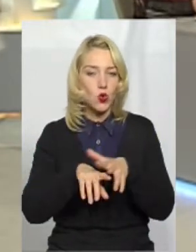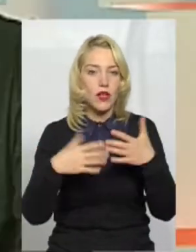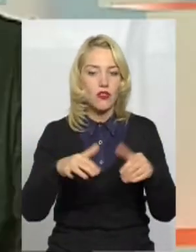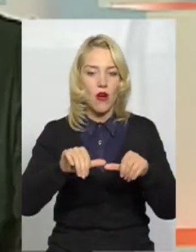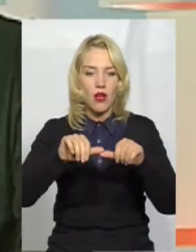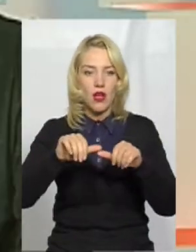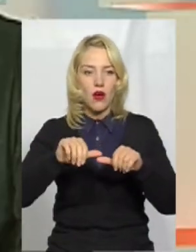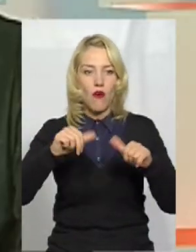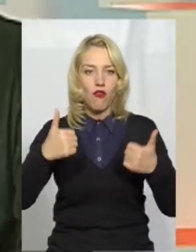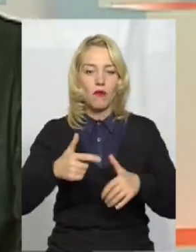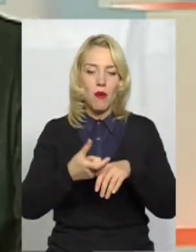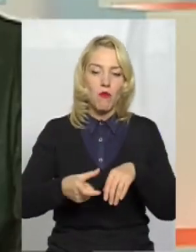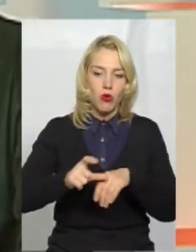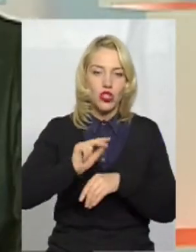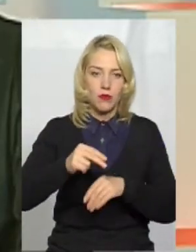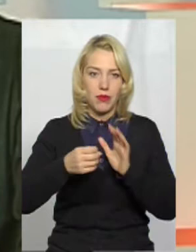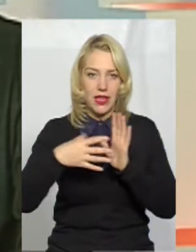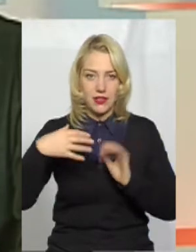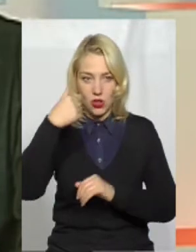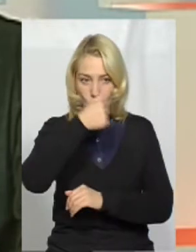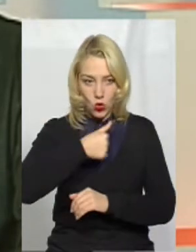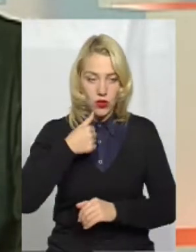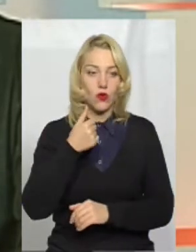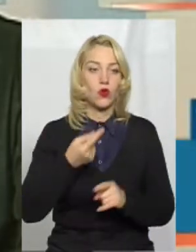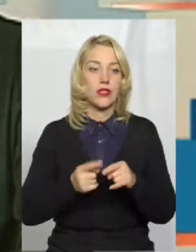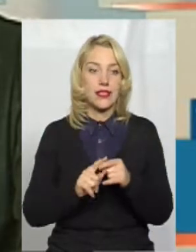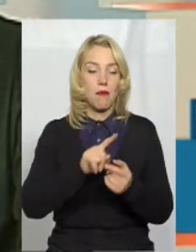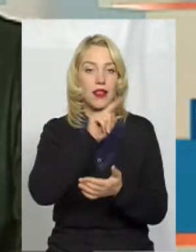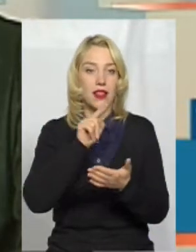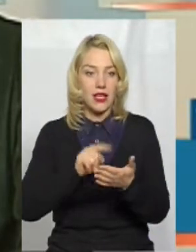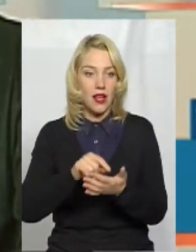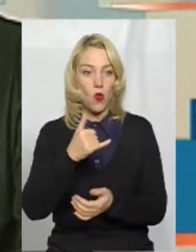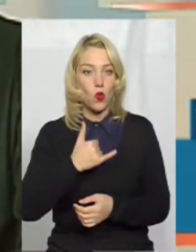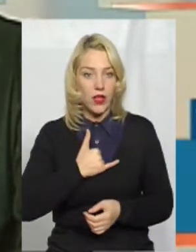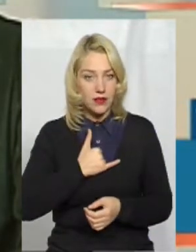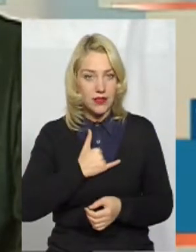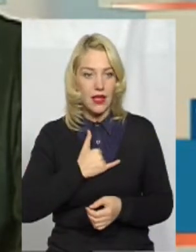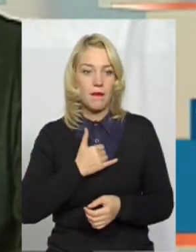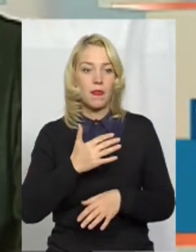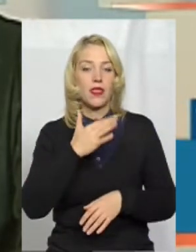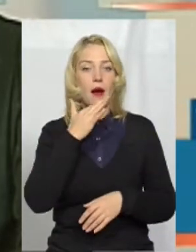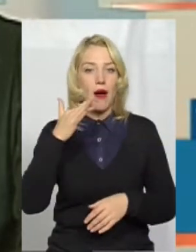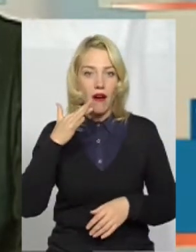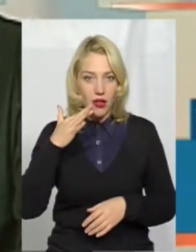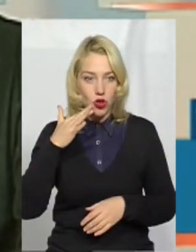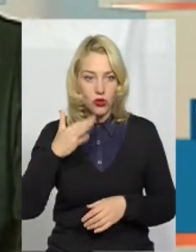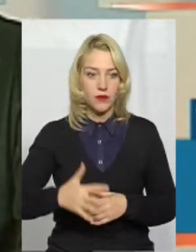15 років. Тому це питання в нас, якби, набагато